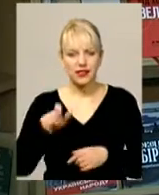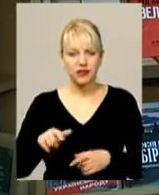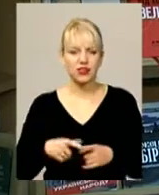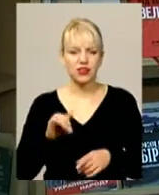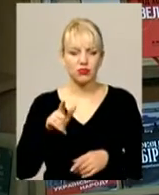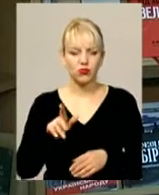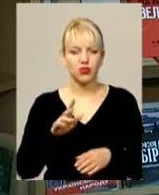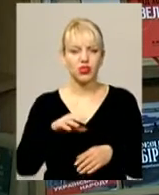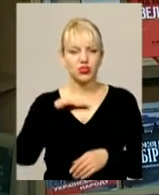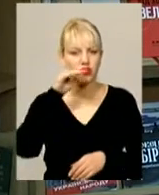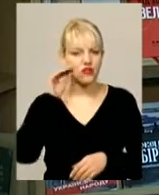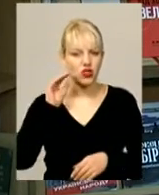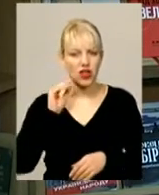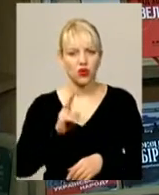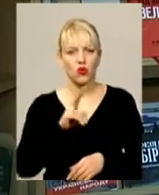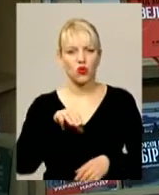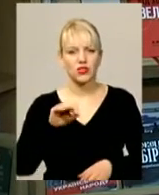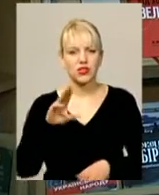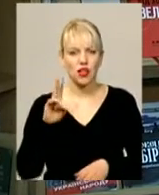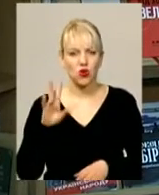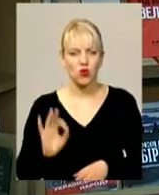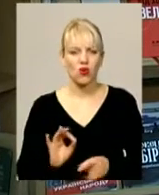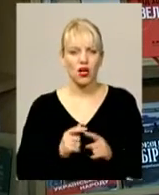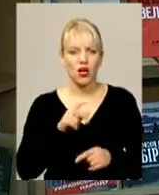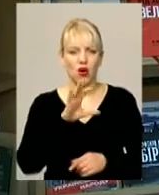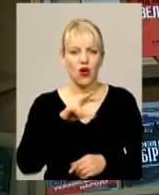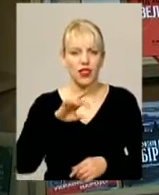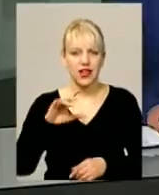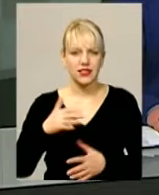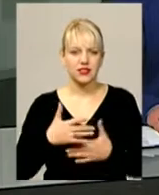і Тараси Шевченка, і Ліни Костенко, і Олександра Олеся.